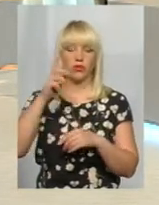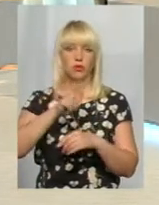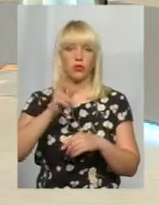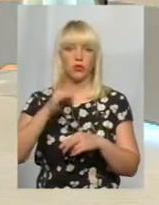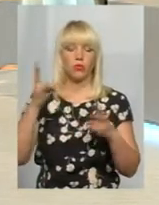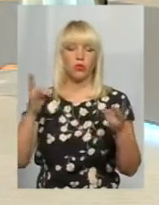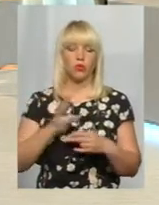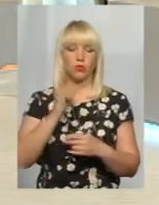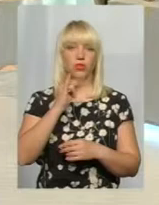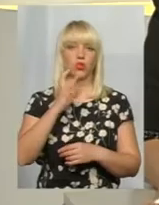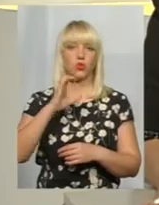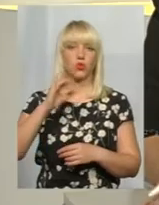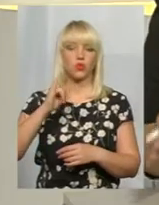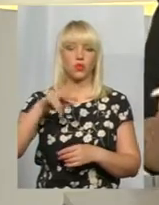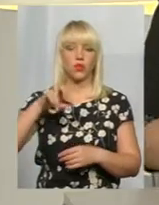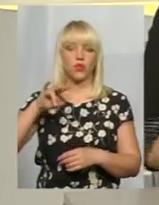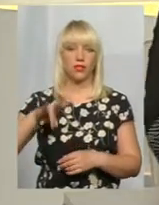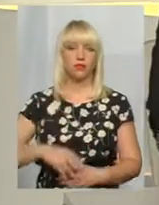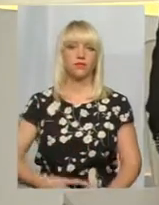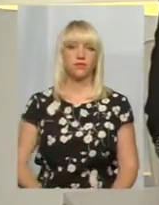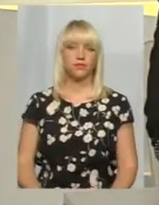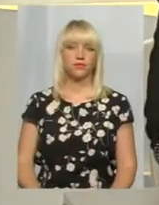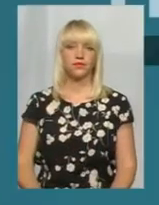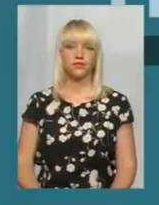інсуліну. Отож, подробиці у сюжеті, прошу.